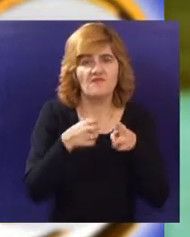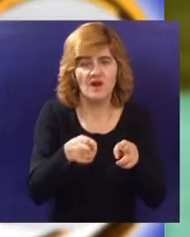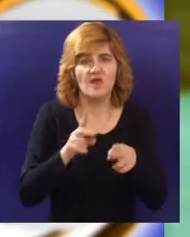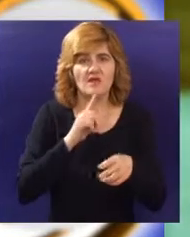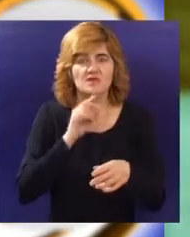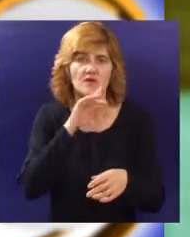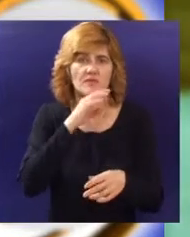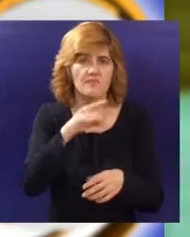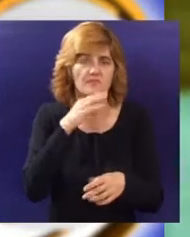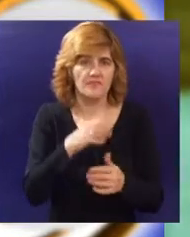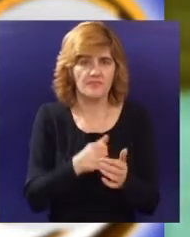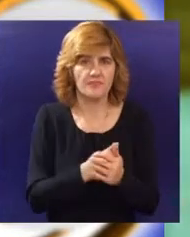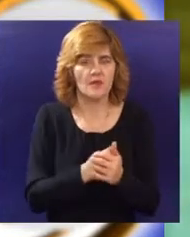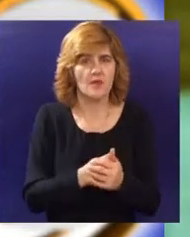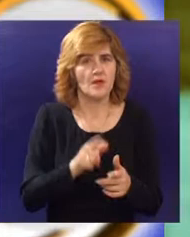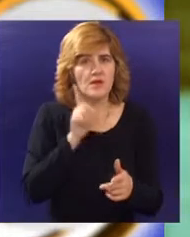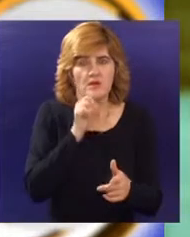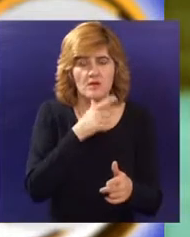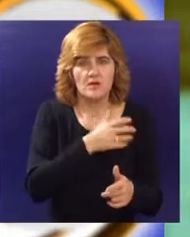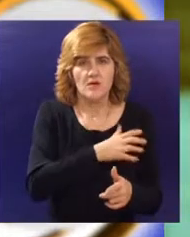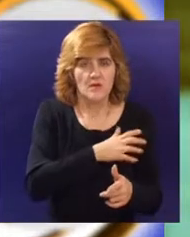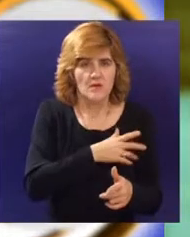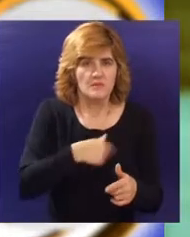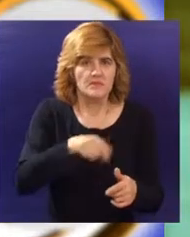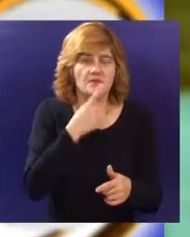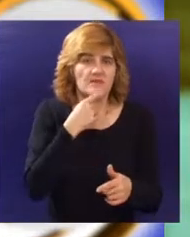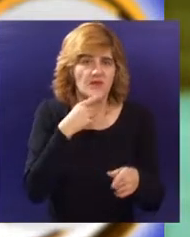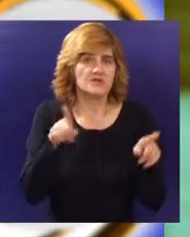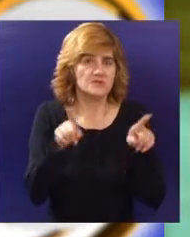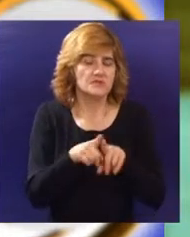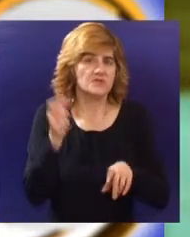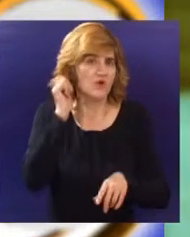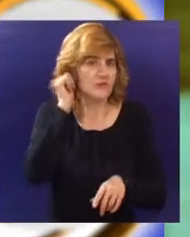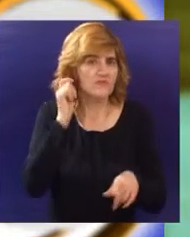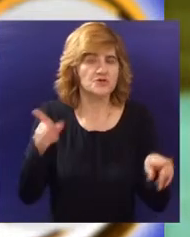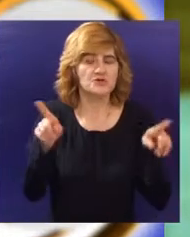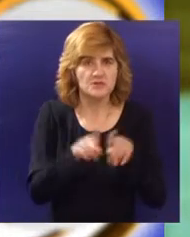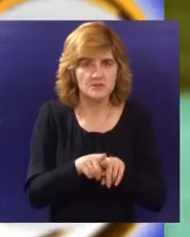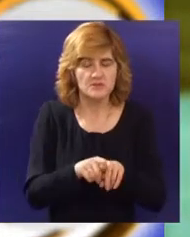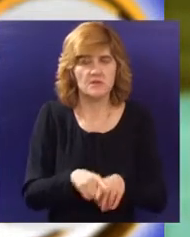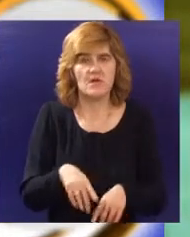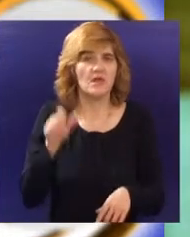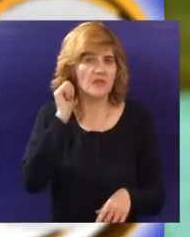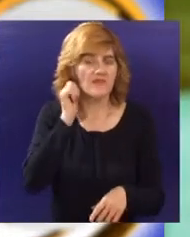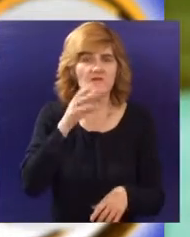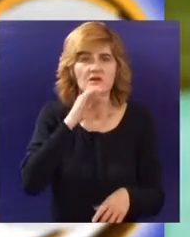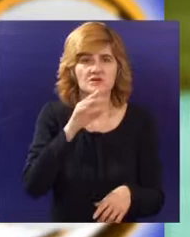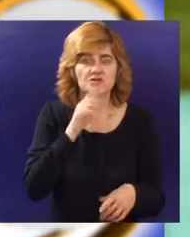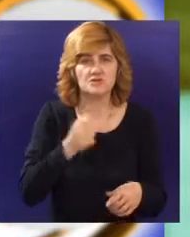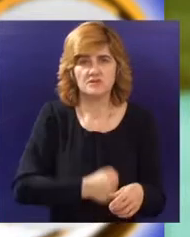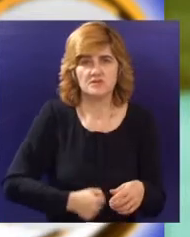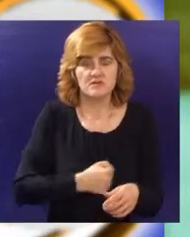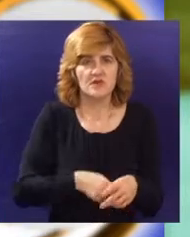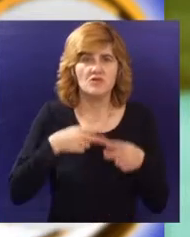dobacivanja. Nasilje podjednako ispoljavaju i dečaci i devojčice. Dečaci više tučama, a devojčice verbalno vređanjem,